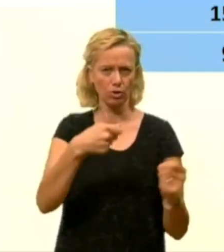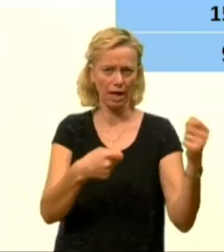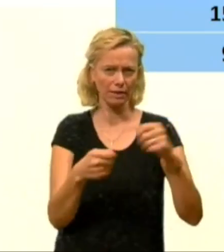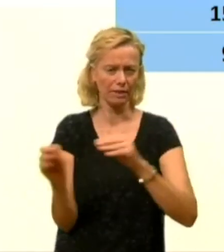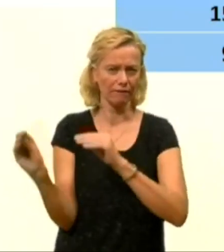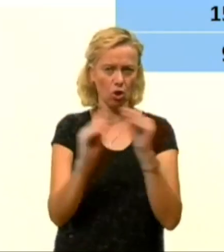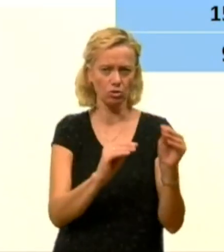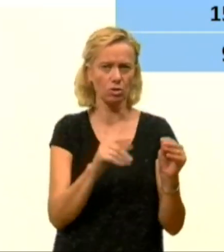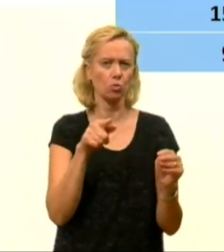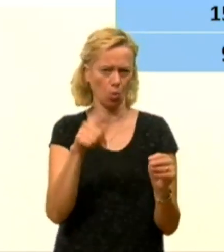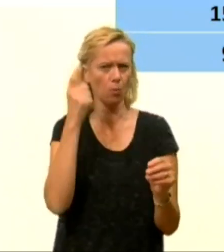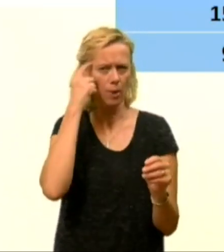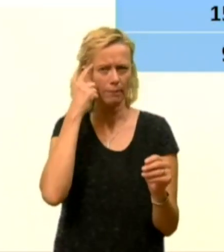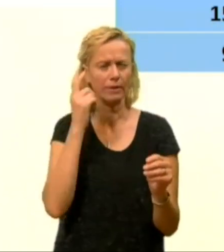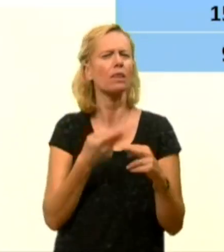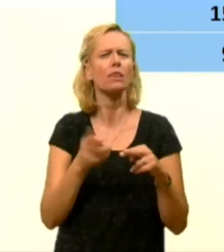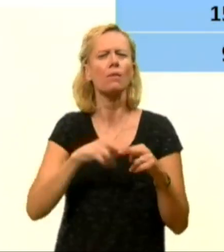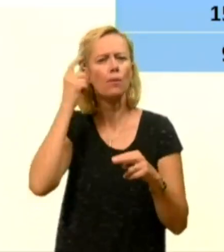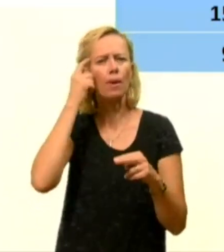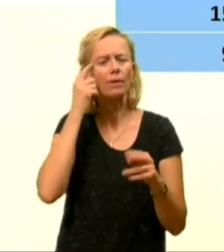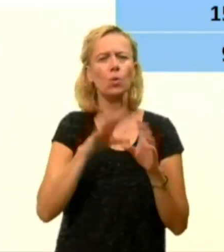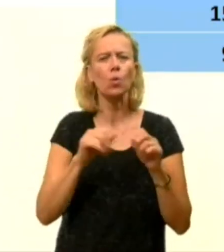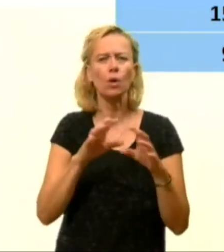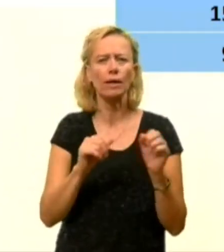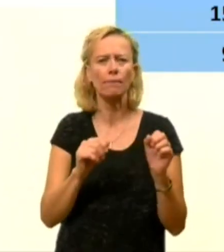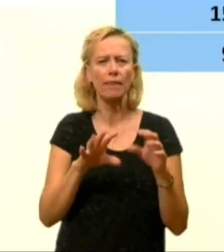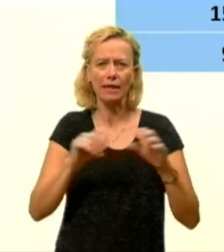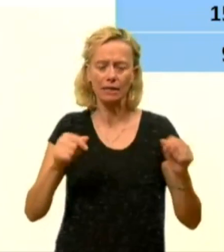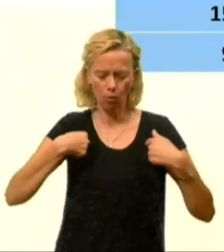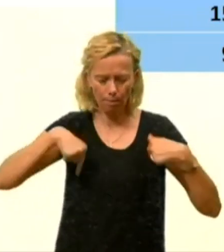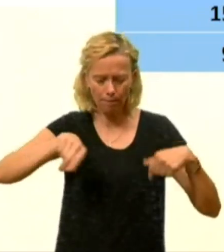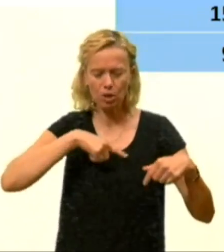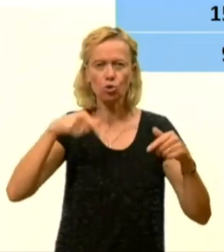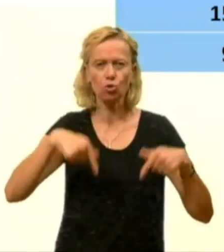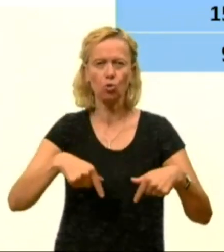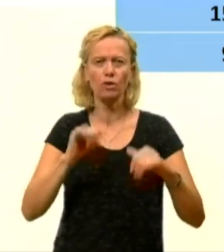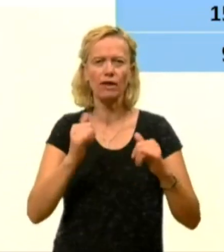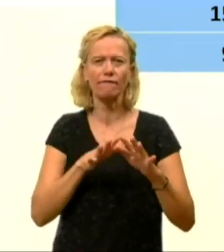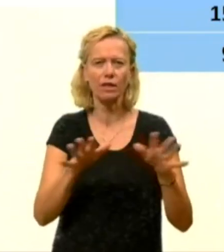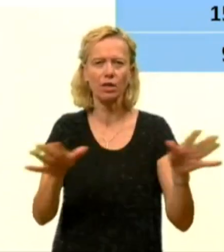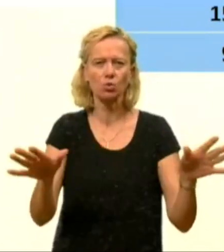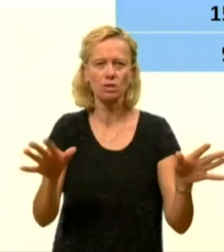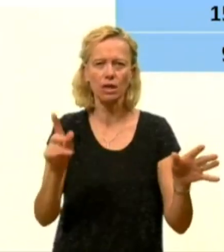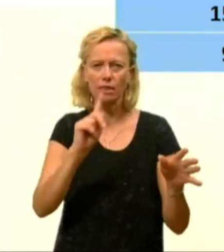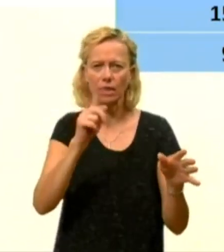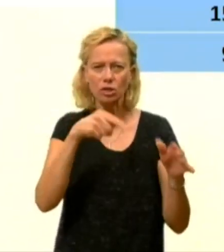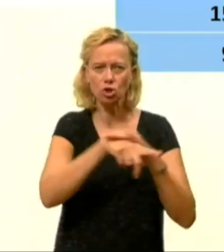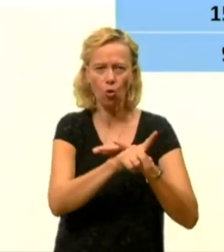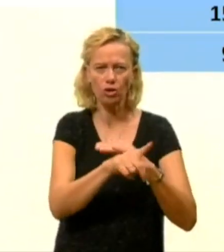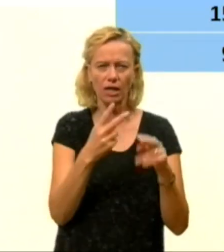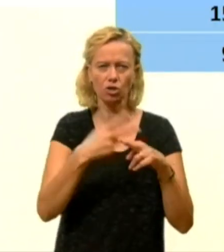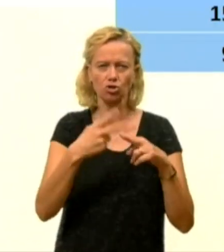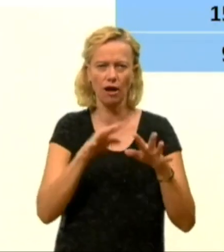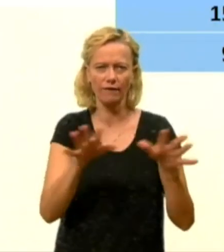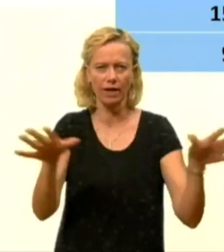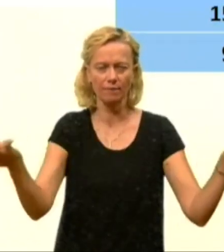smiselni, najbolj smiselni so pa tisti ukrepi, ki jih naredimo mi tukaj le, da si virus ne kroži znotraj države.